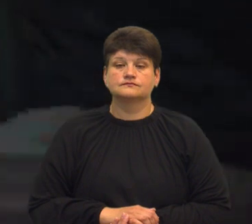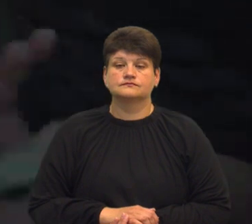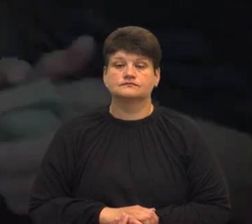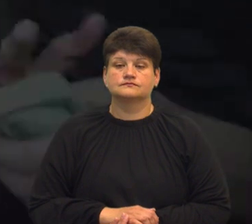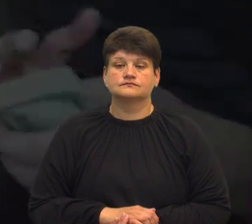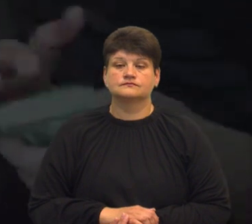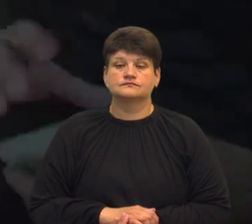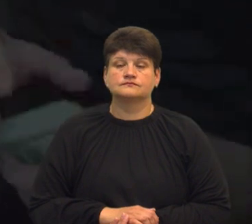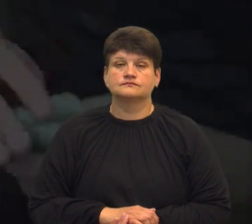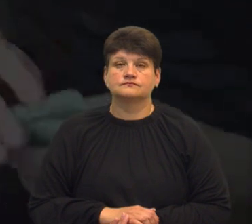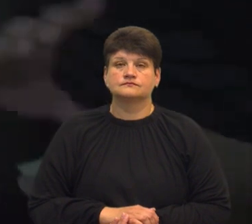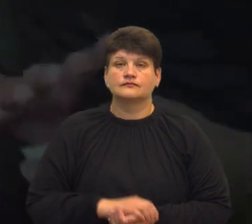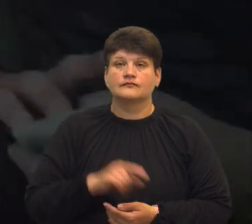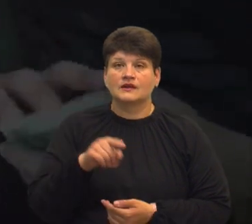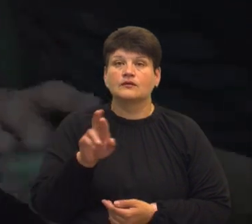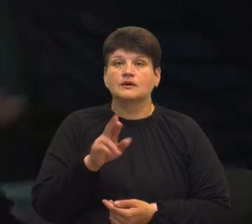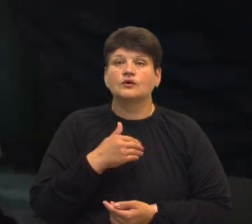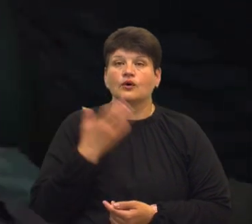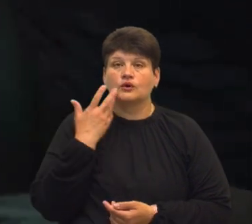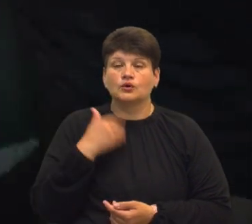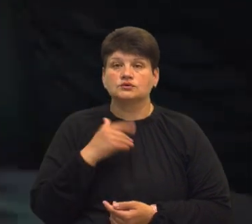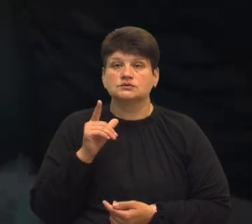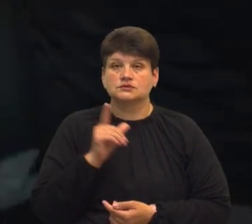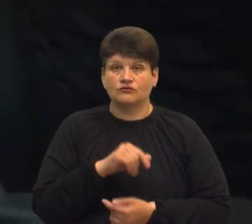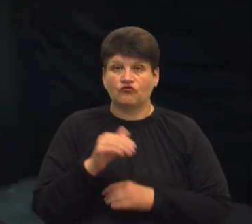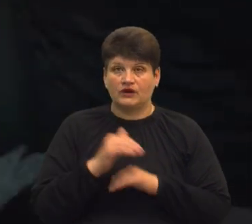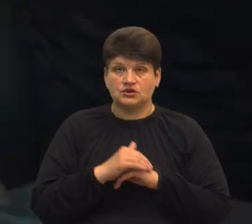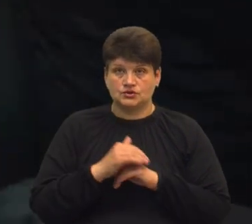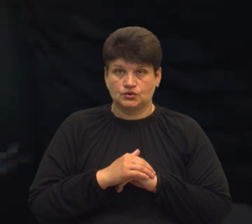Тут і в п'ятницю коли хоч виїжджати? Ввечері. Ввечері?